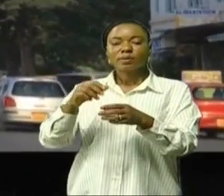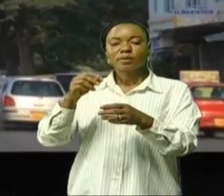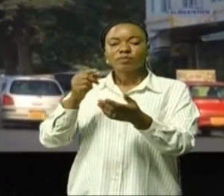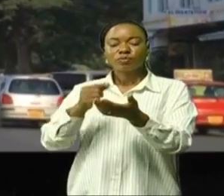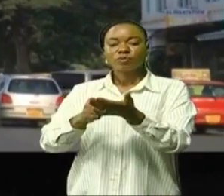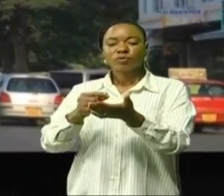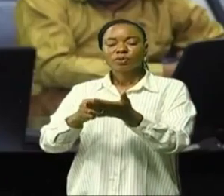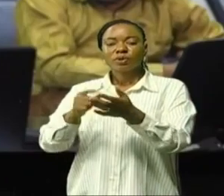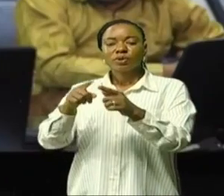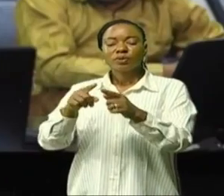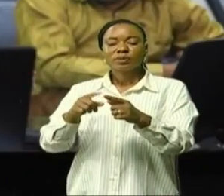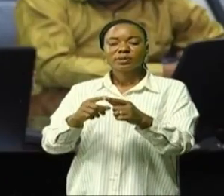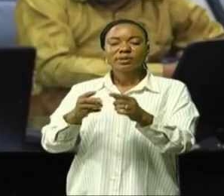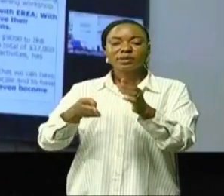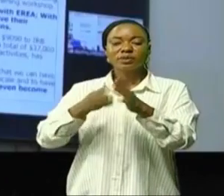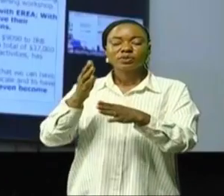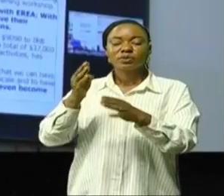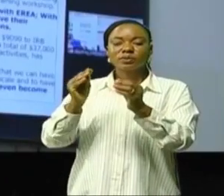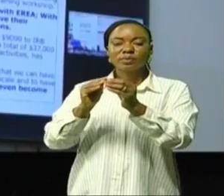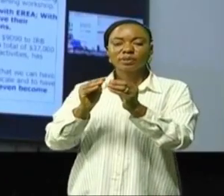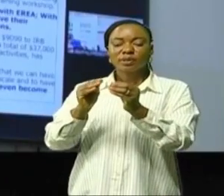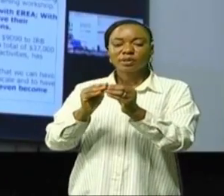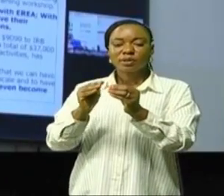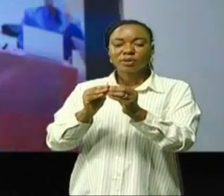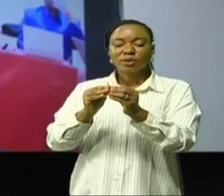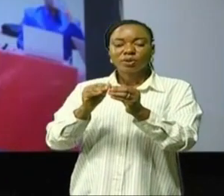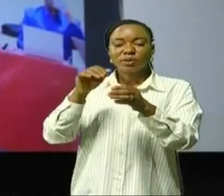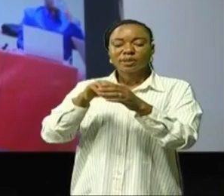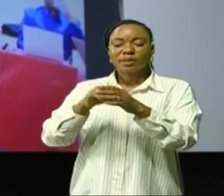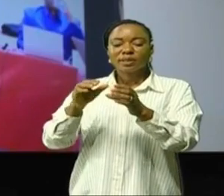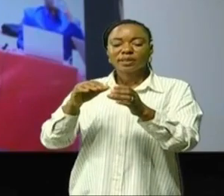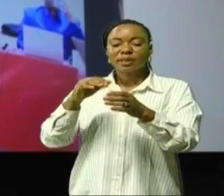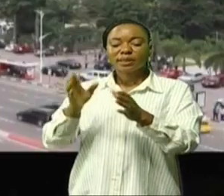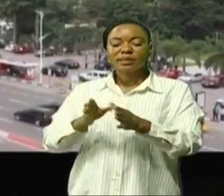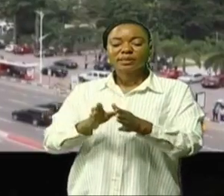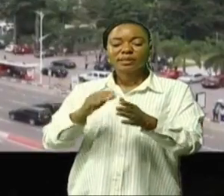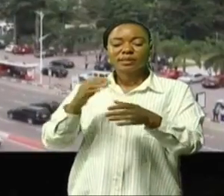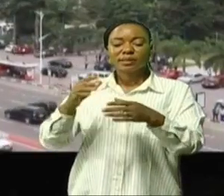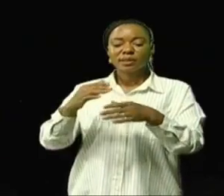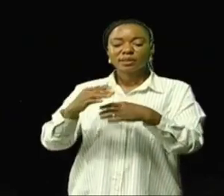lors de la 14e session annuelle de l'Assemblée générale